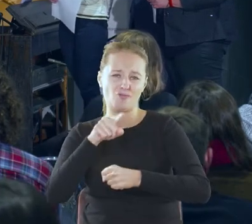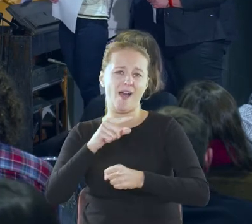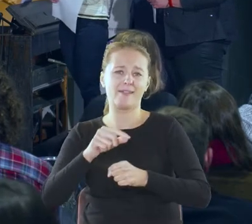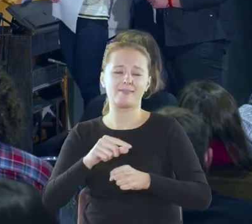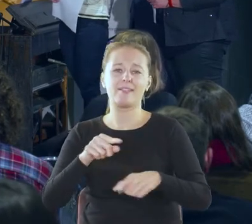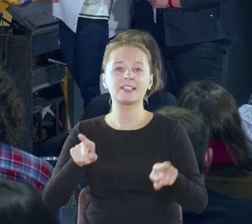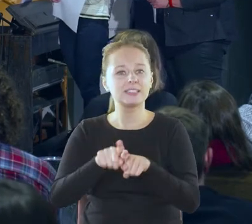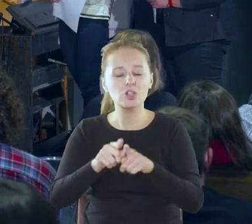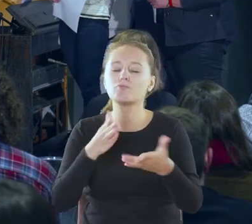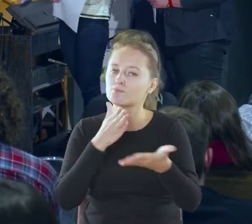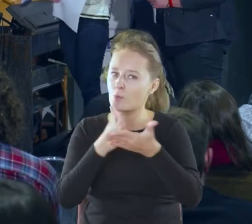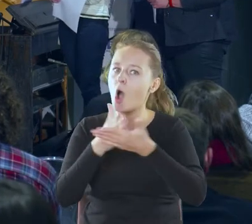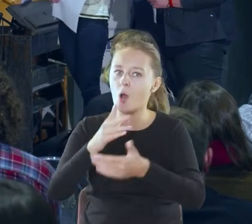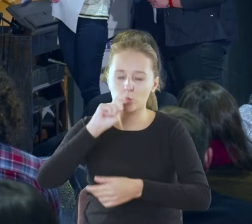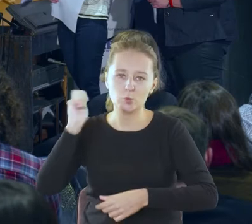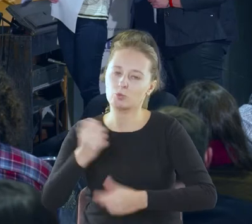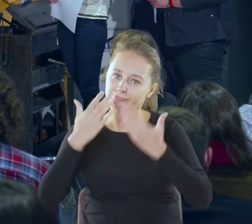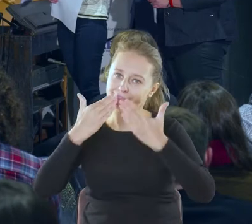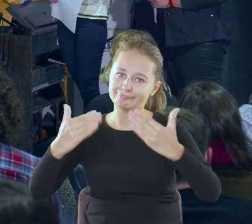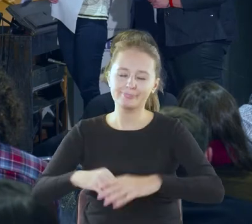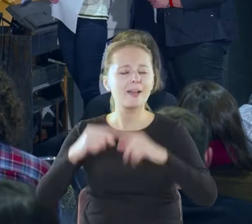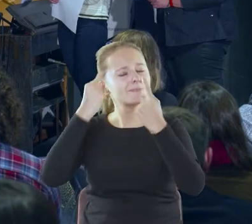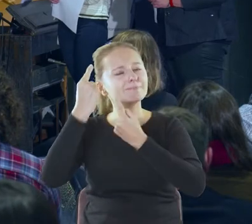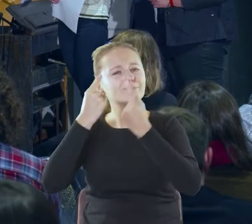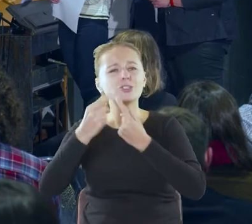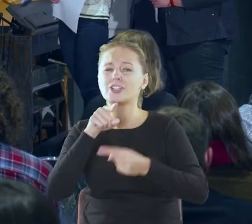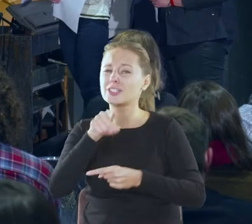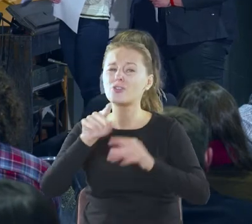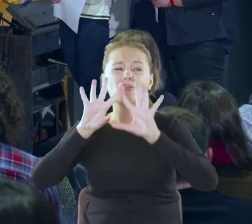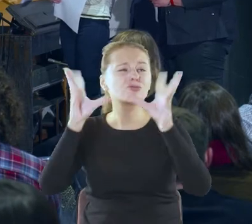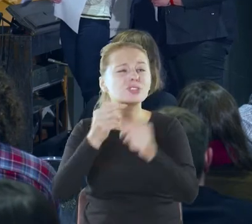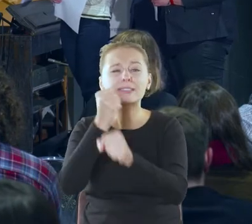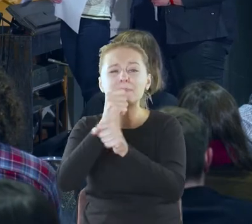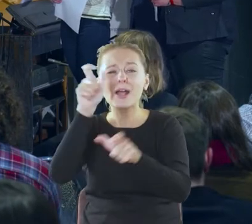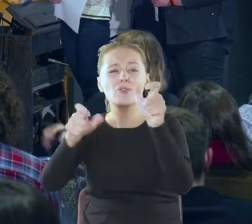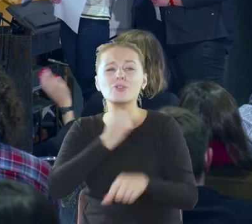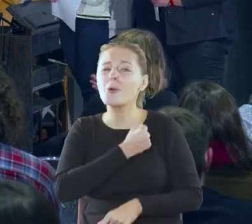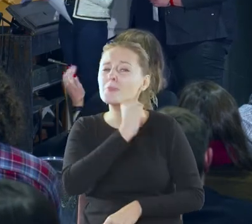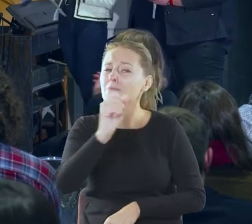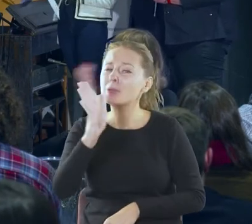na pomoc Ukrainie i myślę, że za to wszystkim bibliotekarzom należą się brawa.